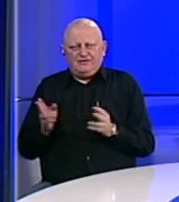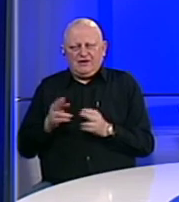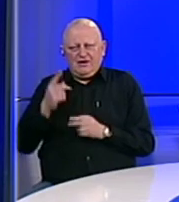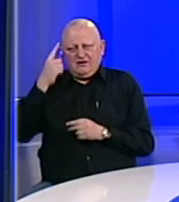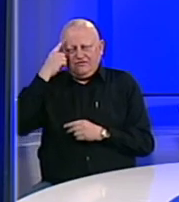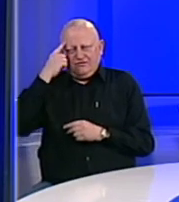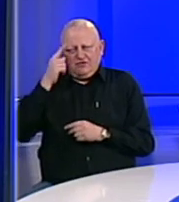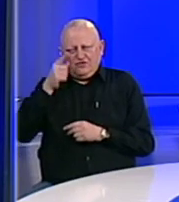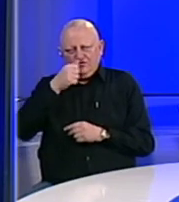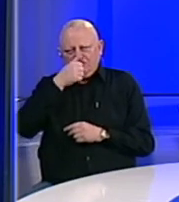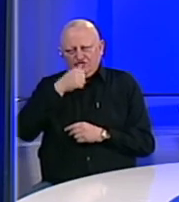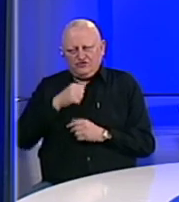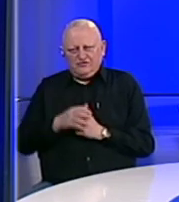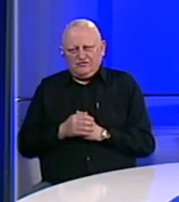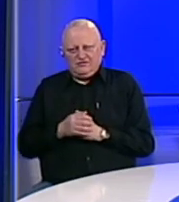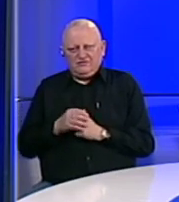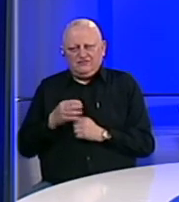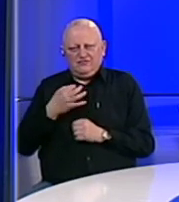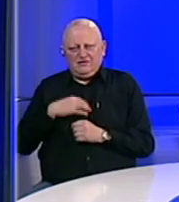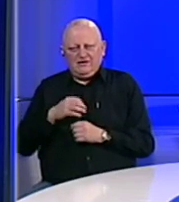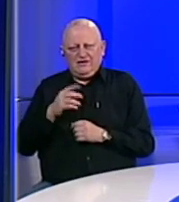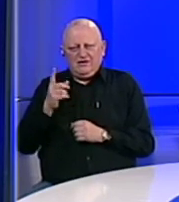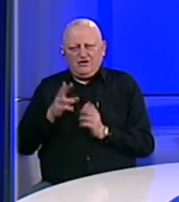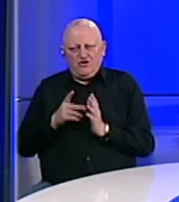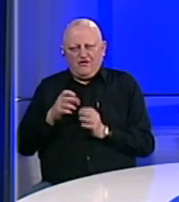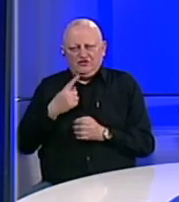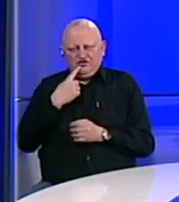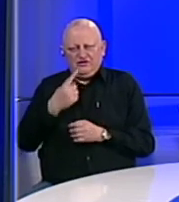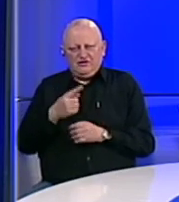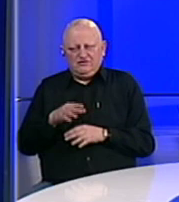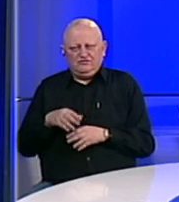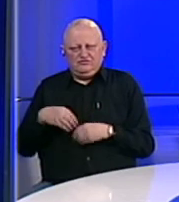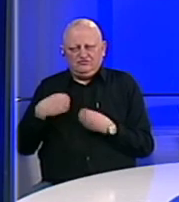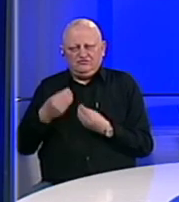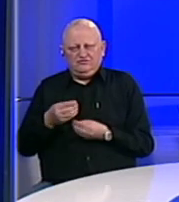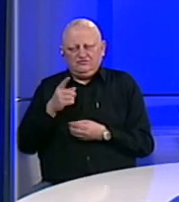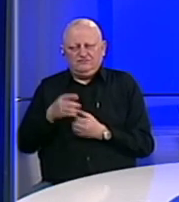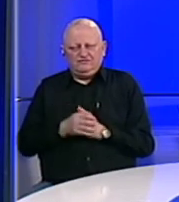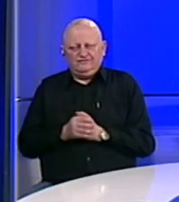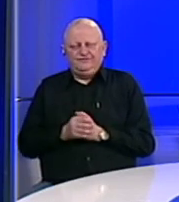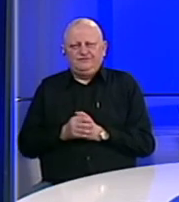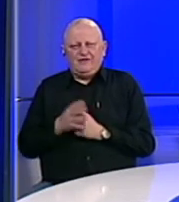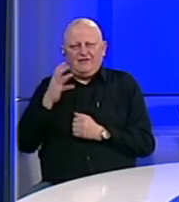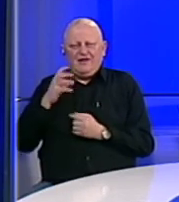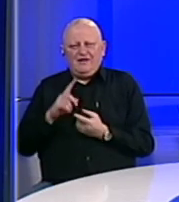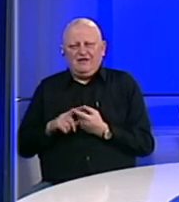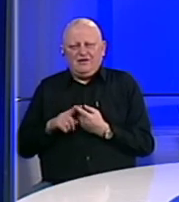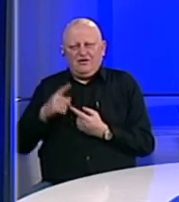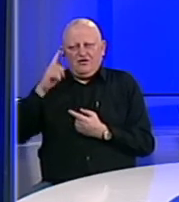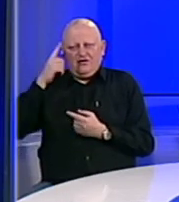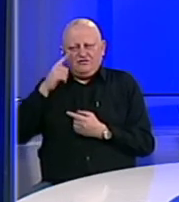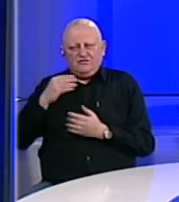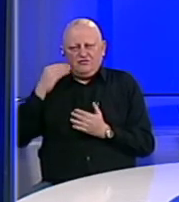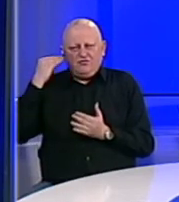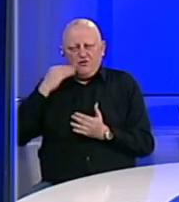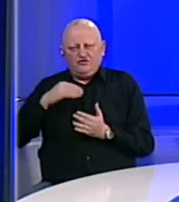podsjećanje na ono što je premijer Novalić rekao u uvodnom izlaganju, a to je da Vlada Federacije razmišljao